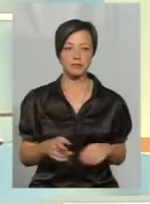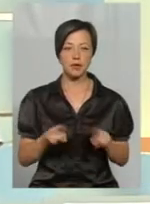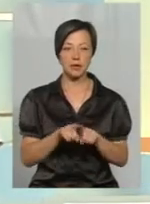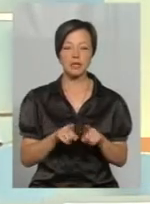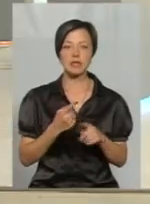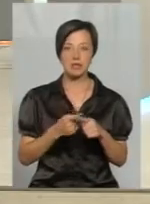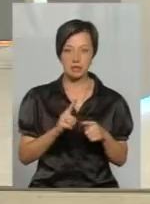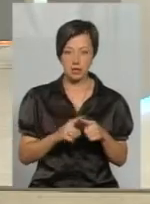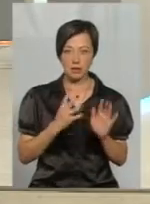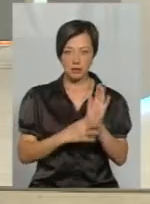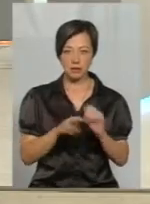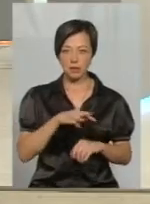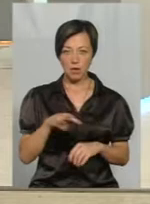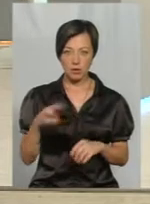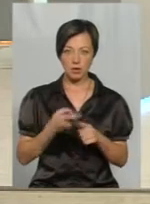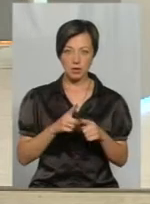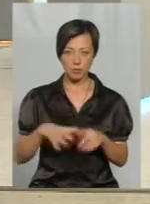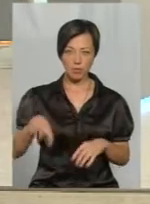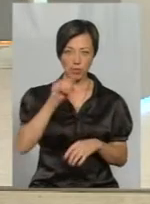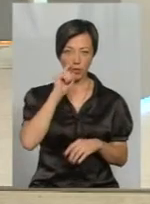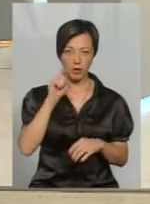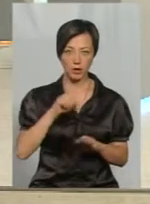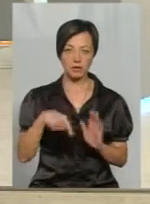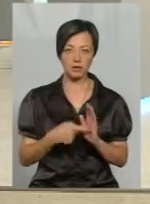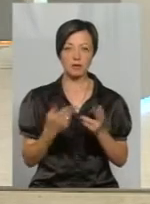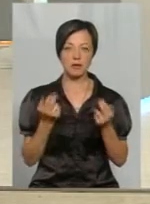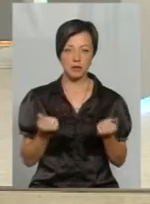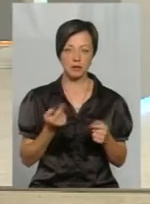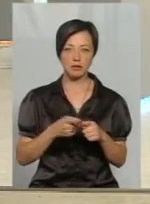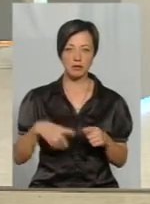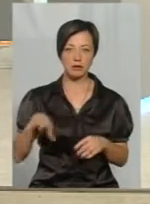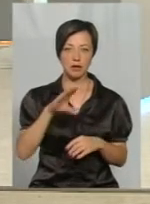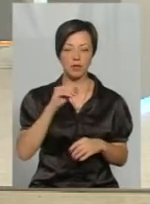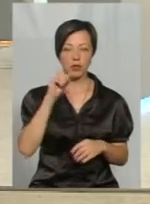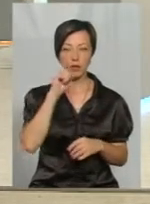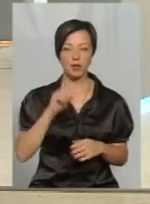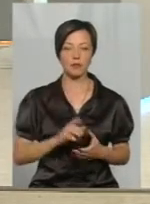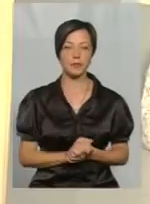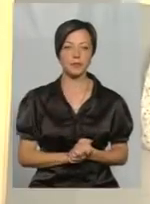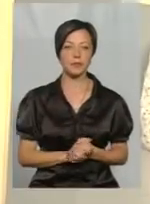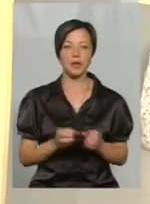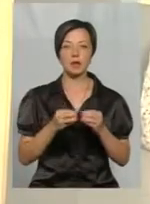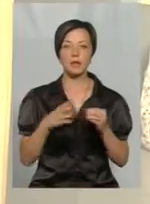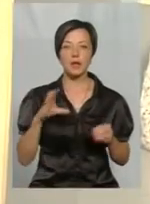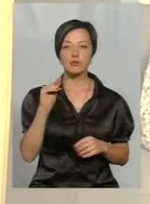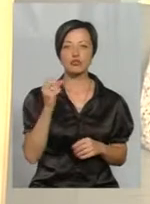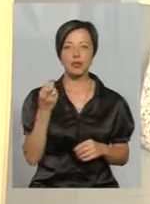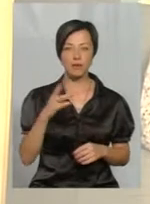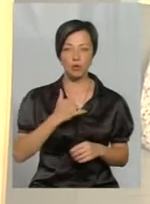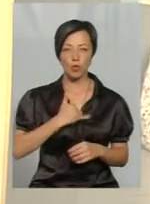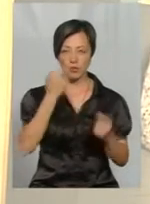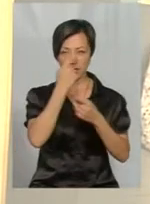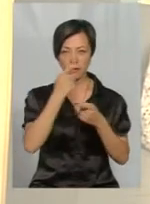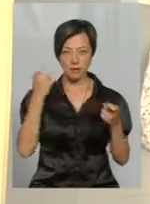цифра 90 мільйонів, це теж, напевно, по Україні? Так, це по Україні, це не по Хмельницькому. 15 червня в нашому ефірі